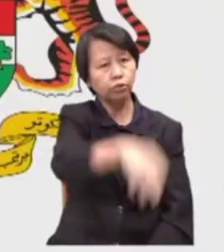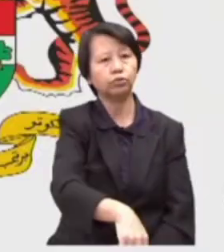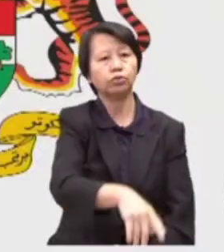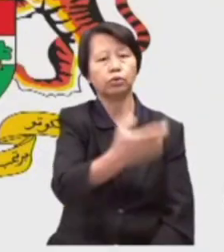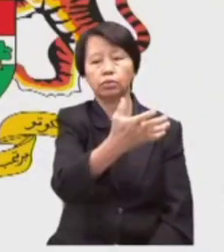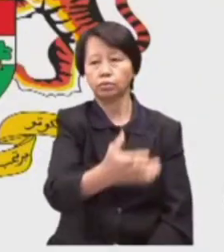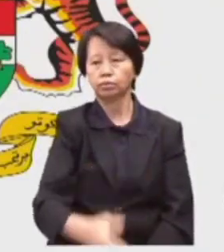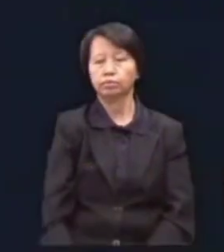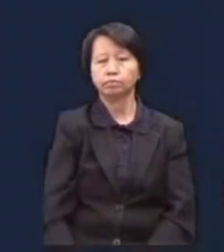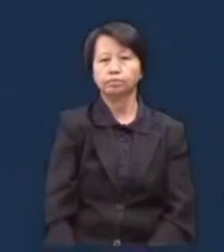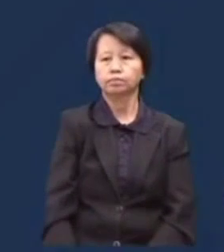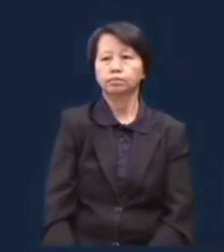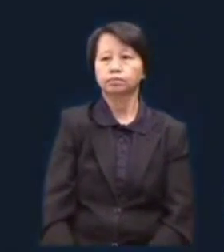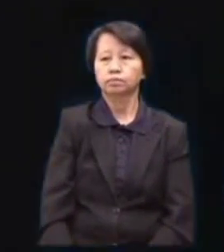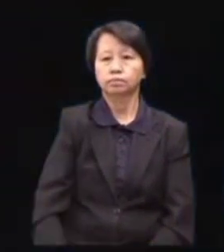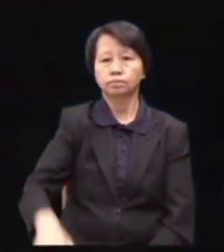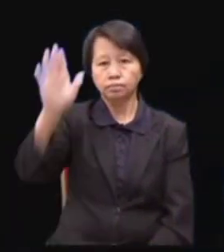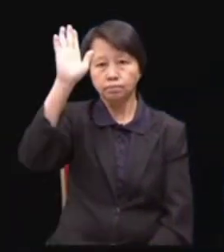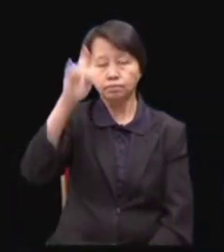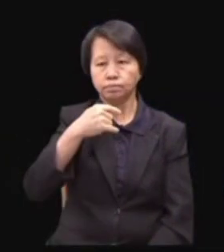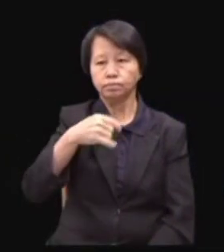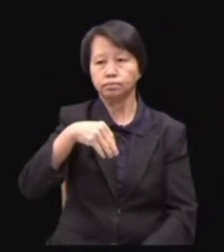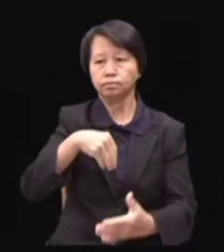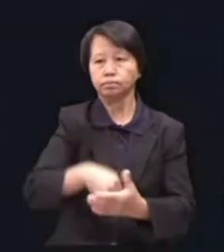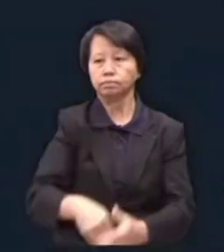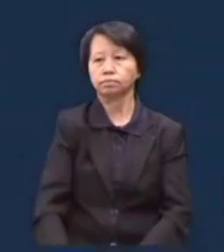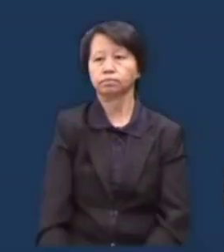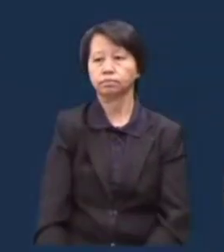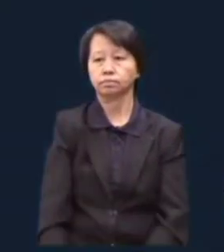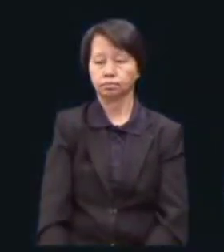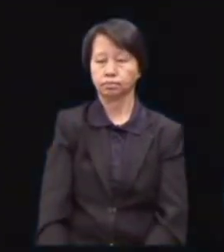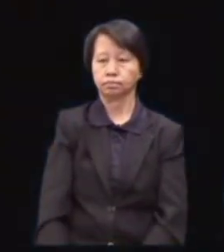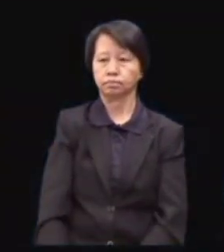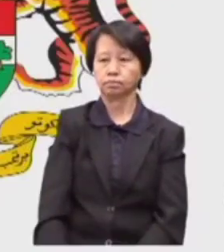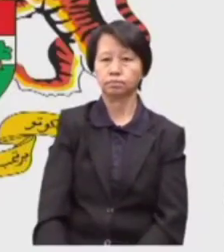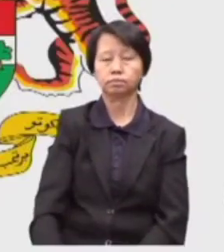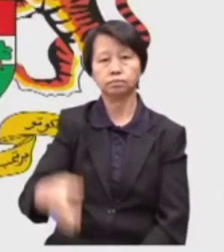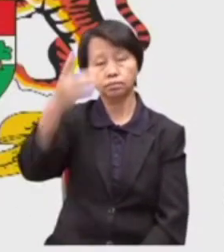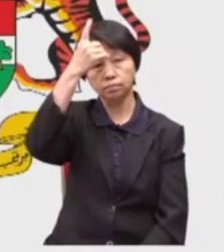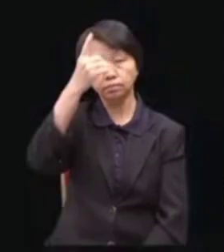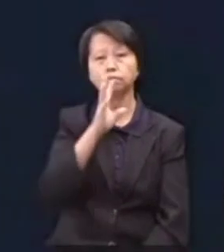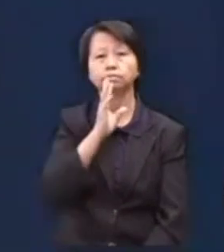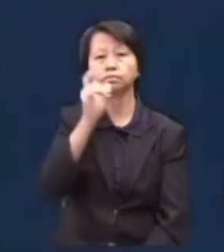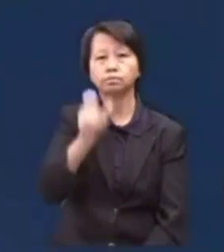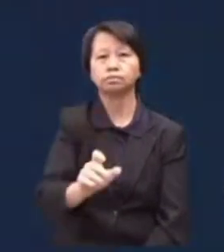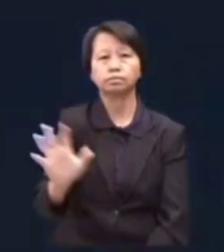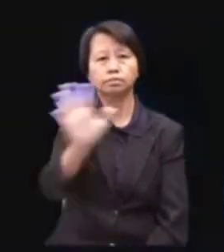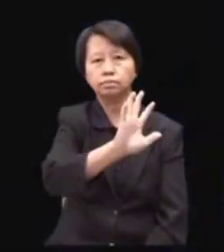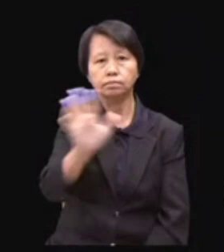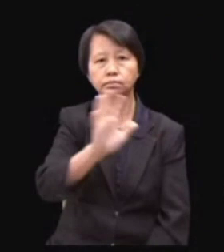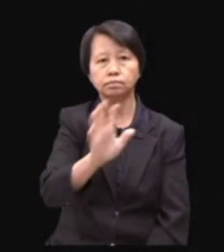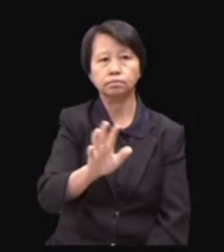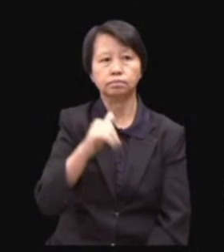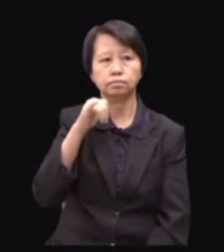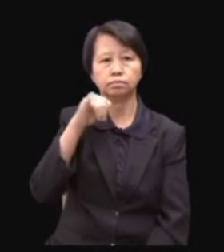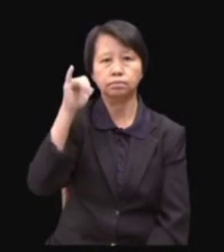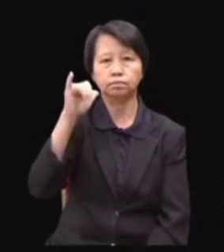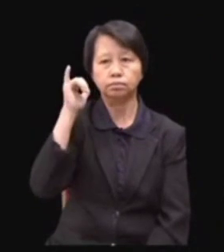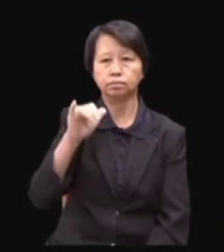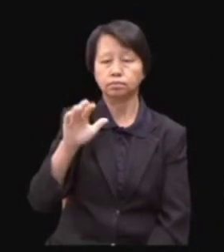Tuh, Datuk Speaker. Saya appreciate dalam Facebook yang menjadi hero. Datuk Speaker yang boleh naik. jangan, jangan. Semalam,